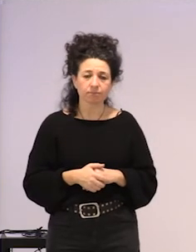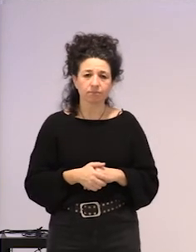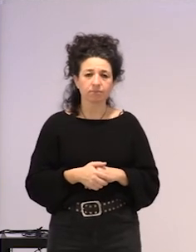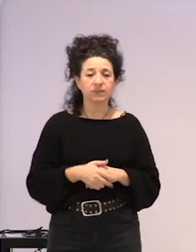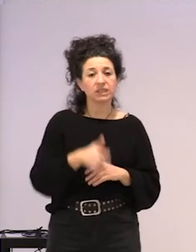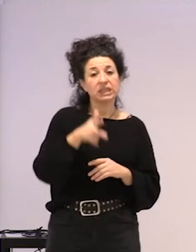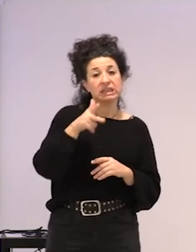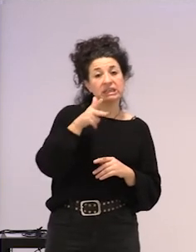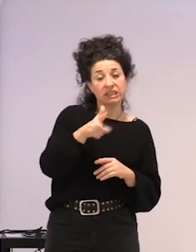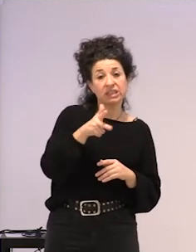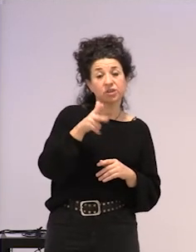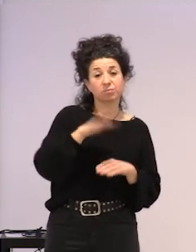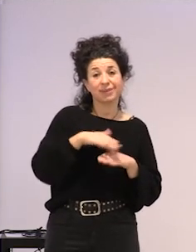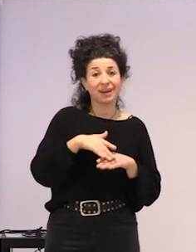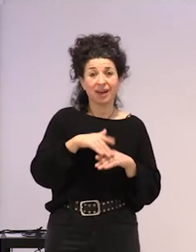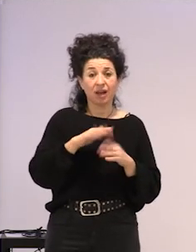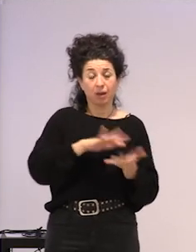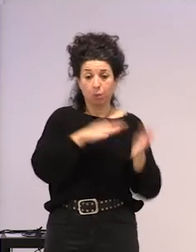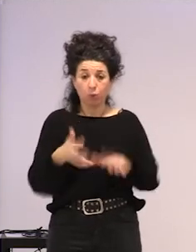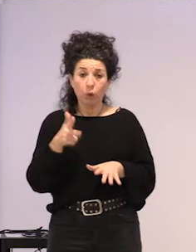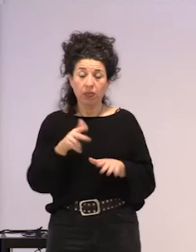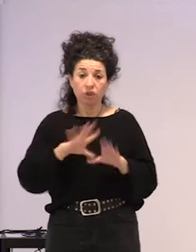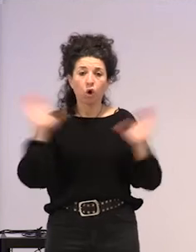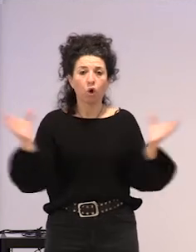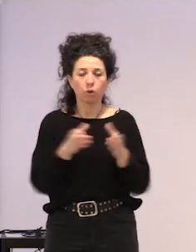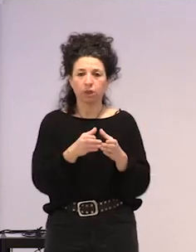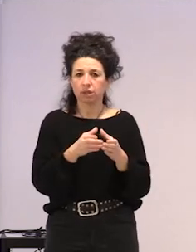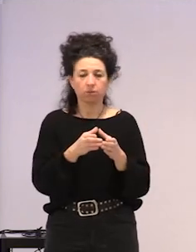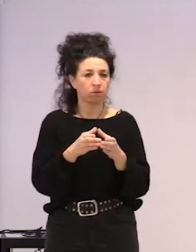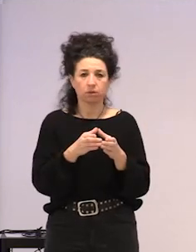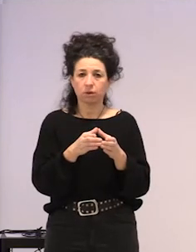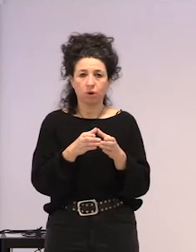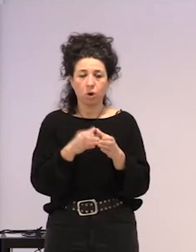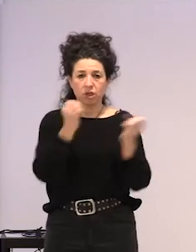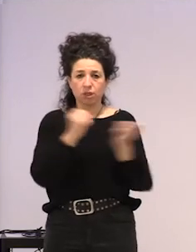eskubide kolektibua izateko, ba, ezinbesteko dela, ez, ba, eremu publiko tik ere,